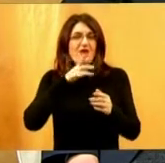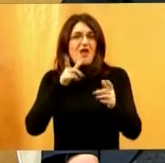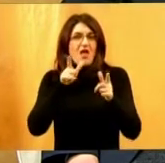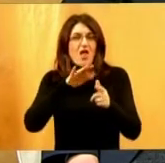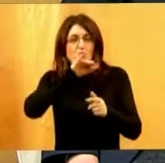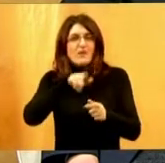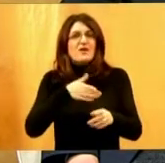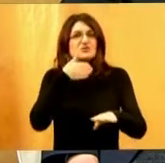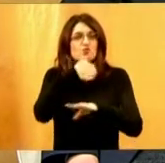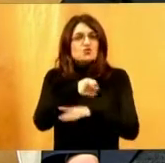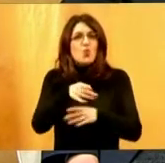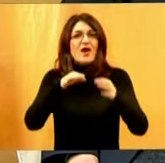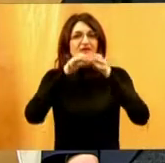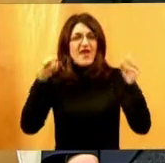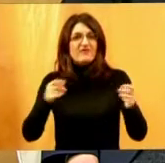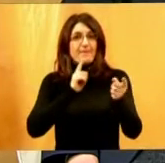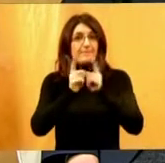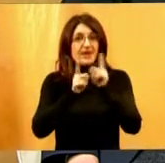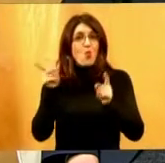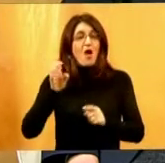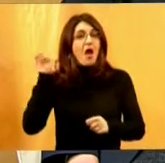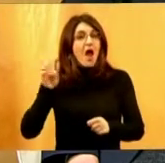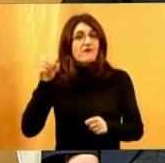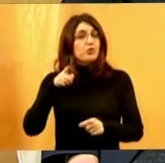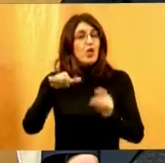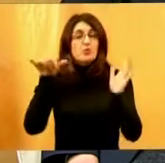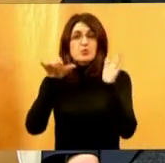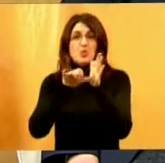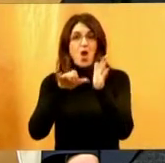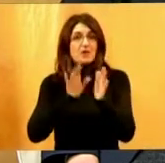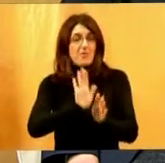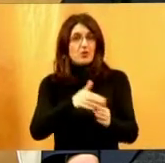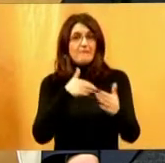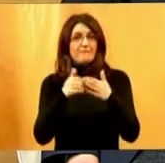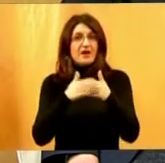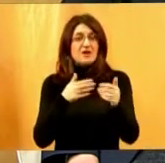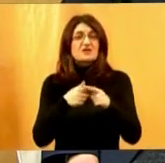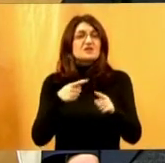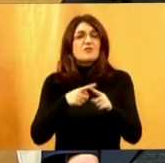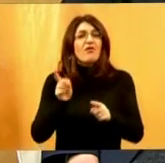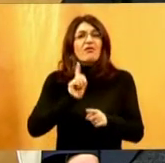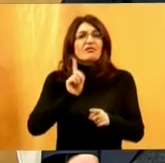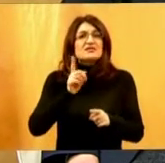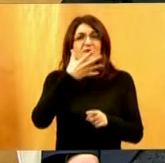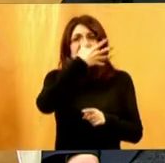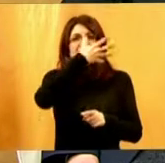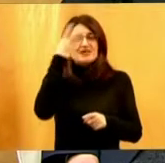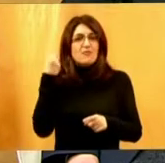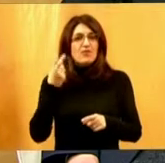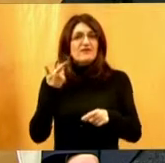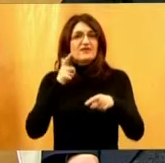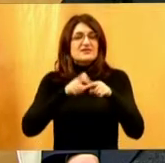javnog prijevoza. Što je u evropskim zemljama uobičajena praksa. Jer mislim da nikada ne smijemo zaboraviti